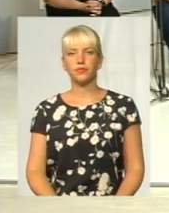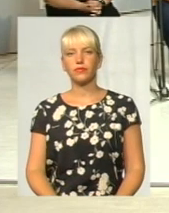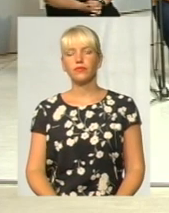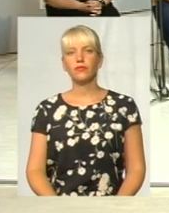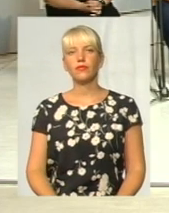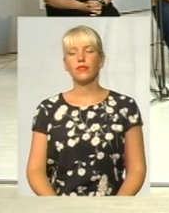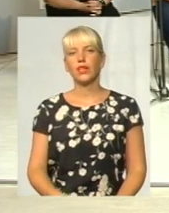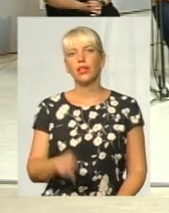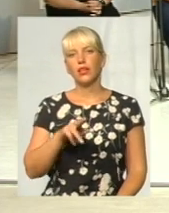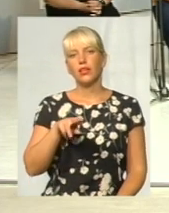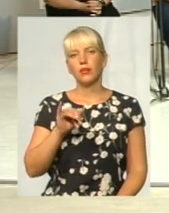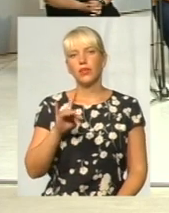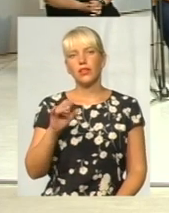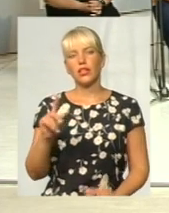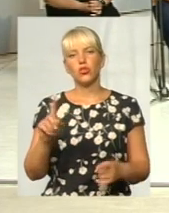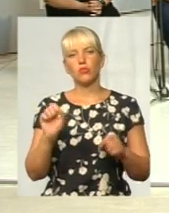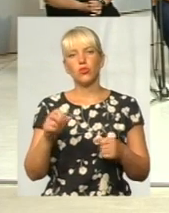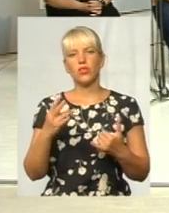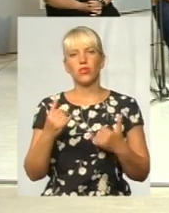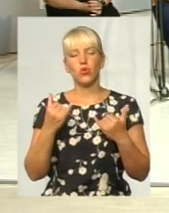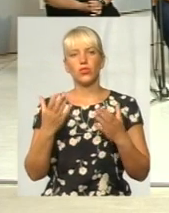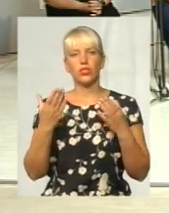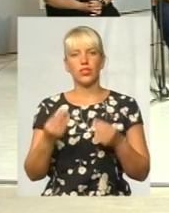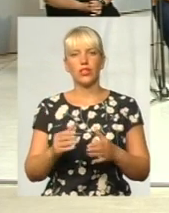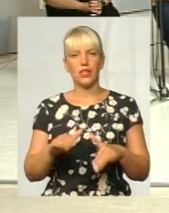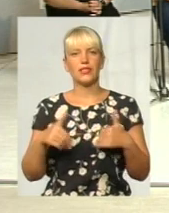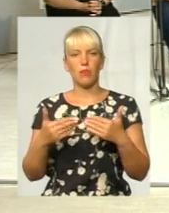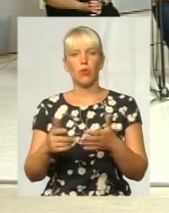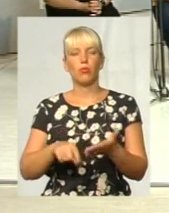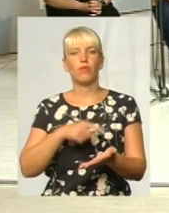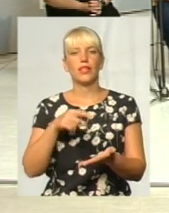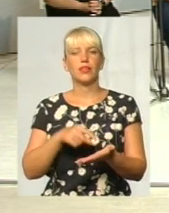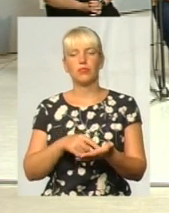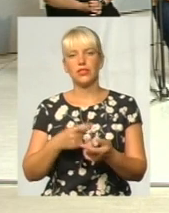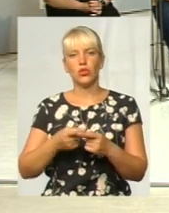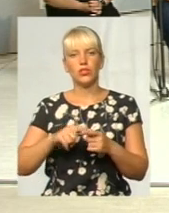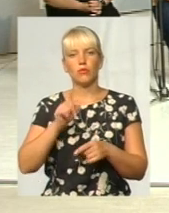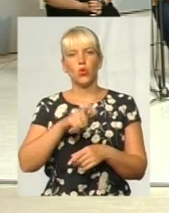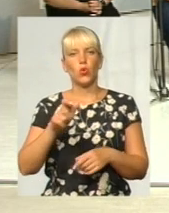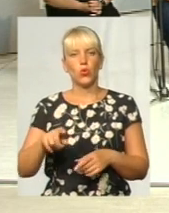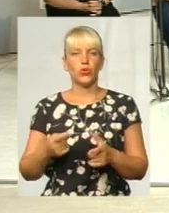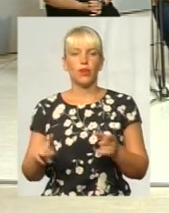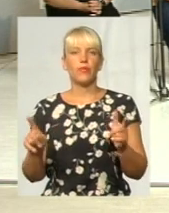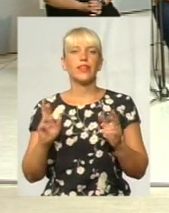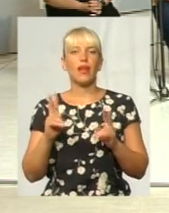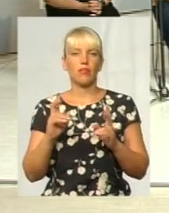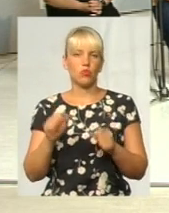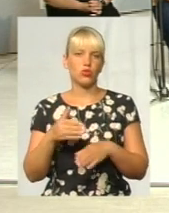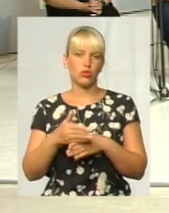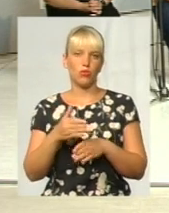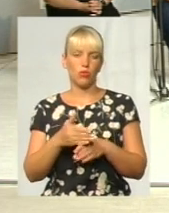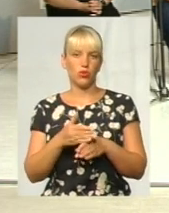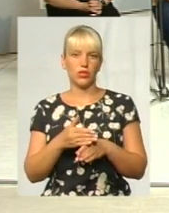Пане Дмитре, що може на сьогоднішній день запропонувати місто цим людям? Яким чином може допомогти?